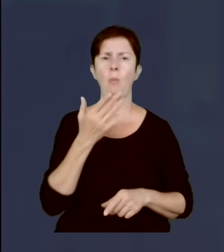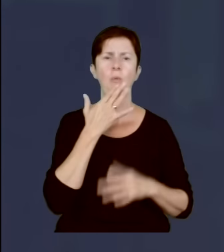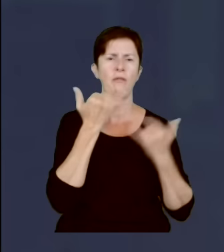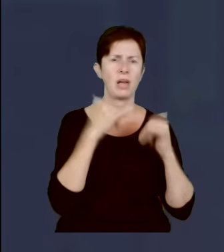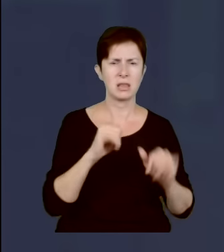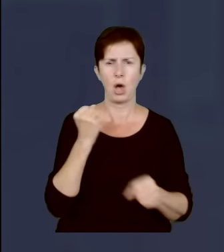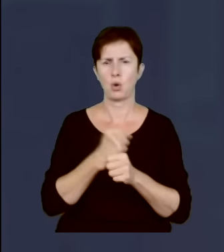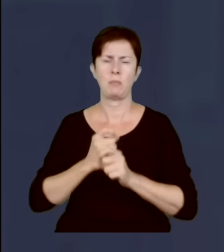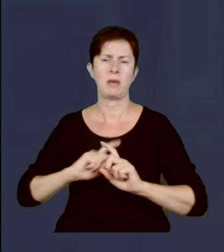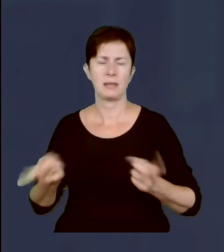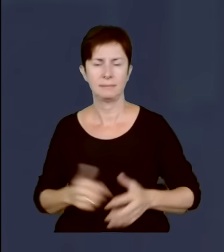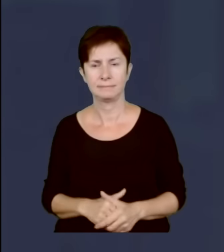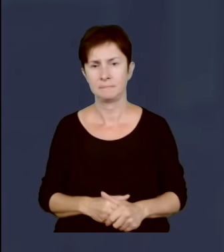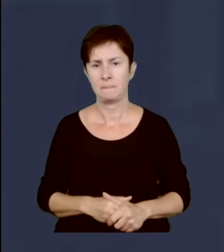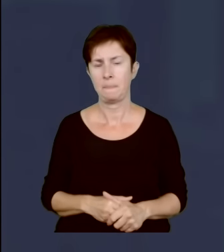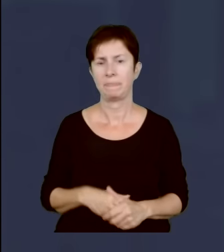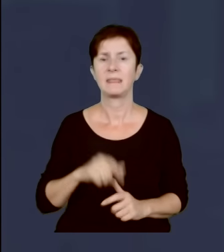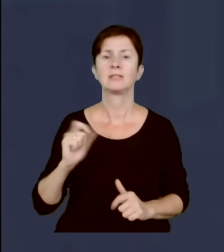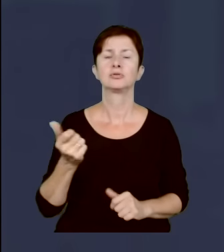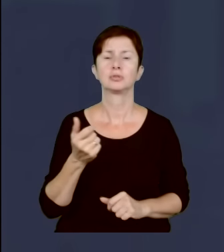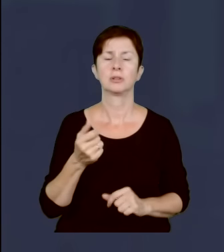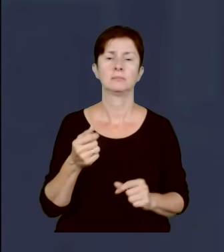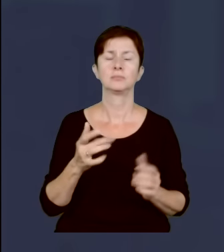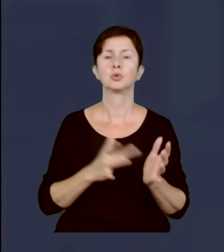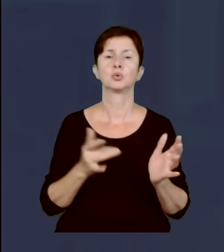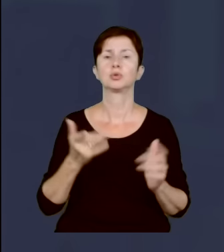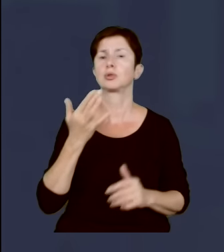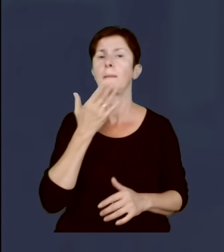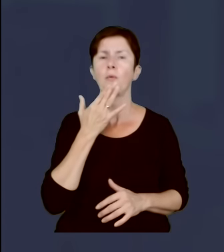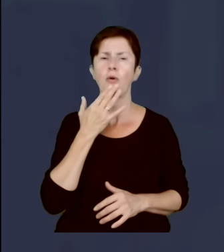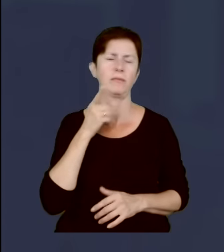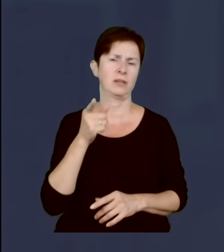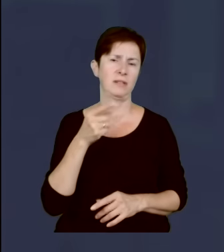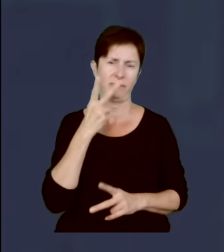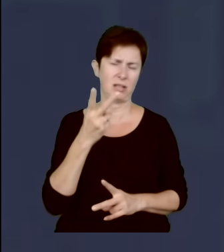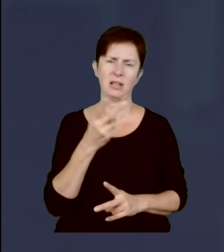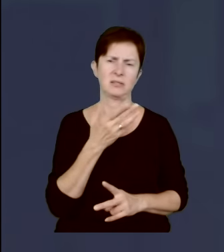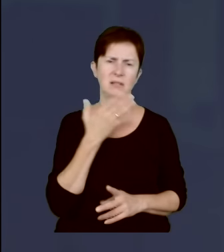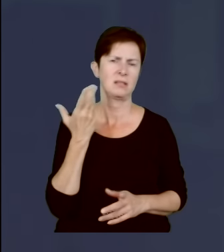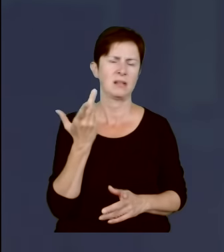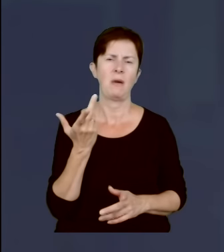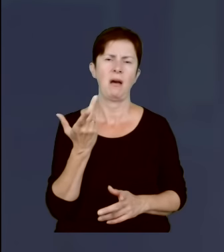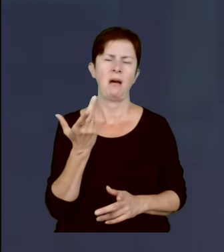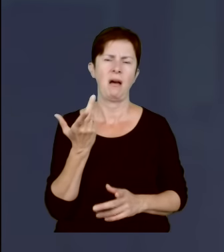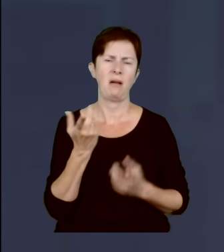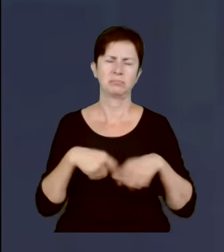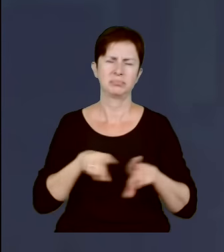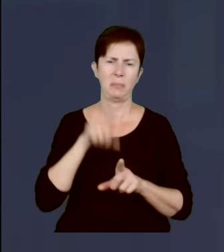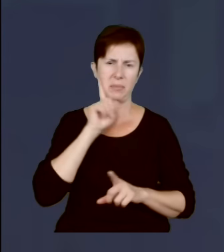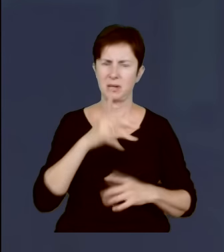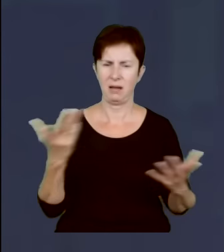wagę mają te deklaracje składane przez Tuska czy przez koalicję 13 grudnia, jak deklaracja